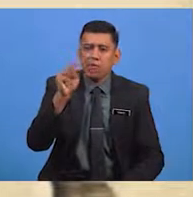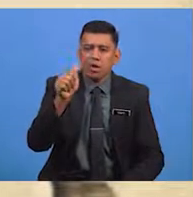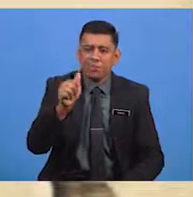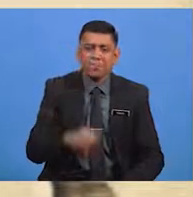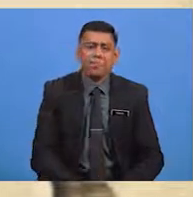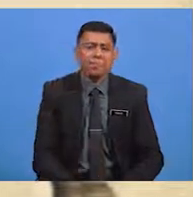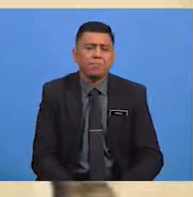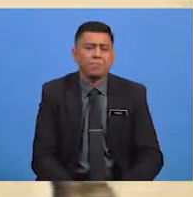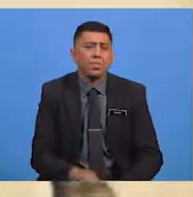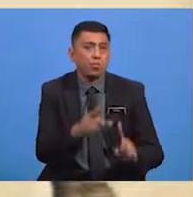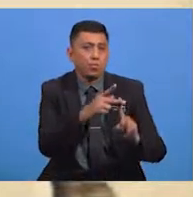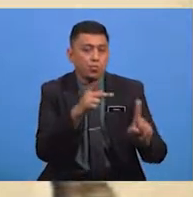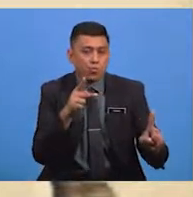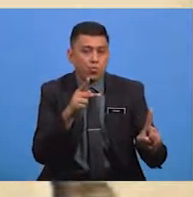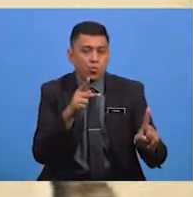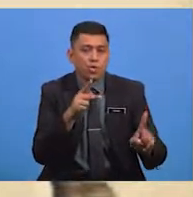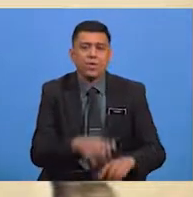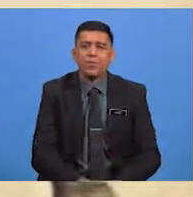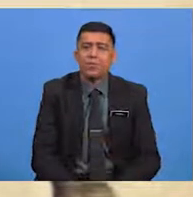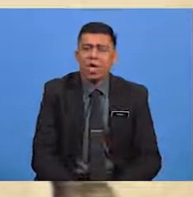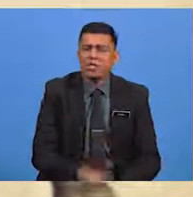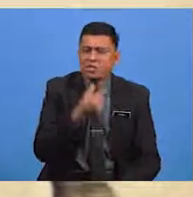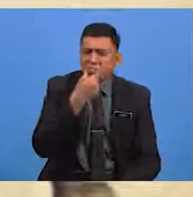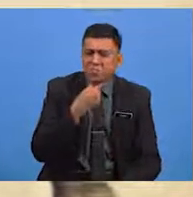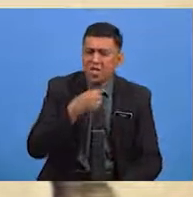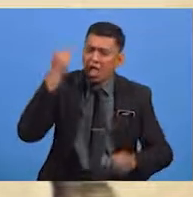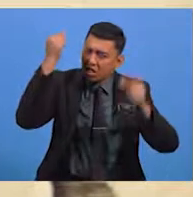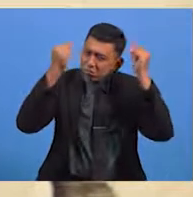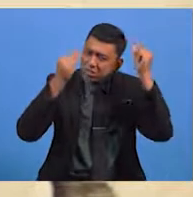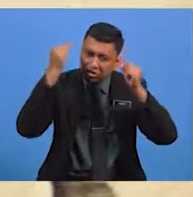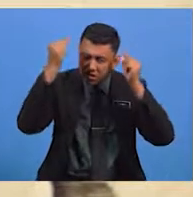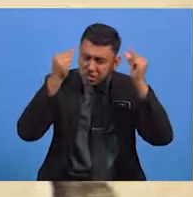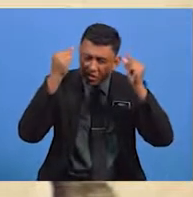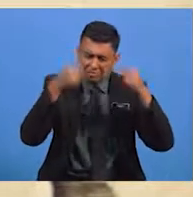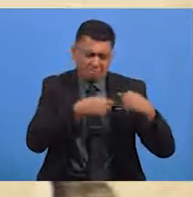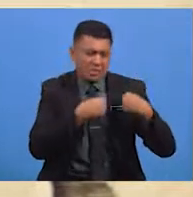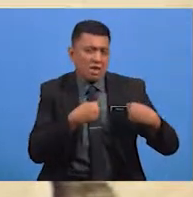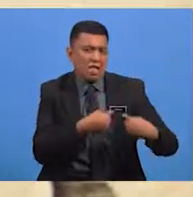Daripada maskul gundah merawan